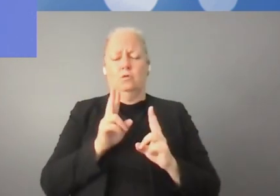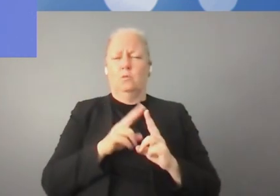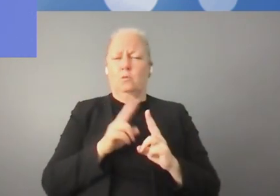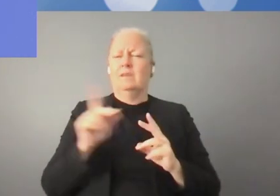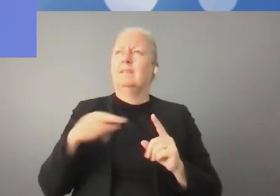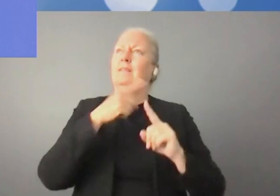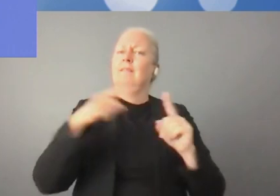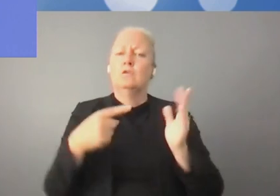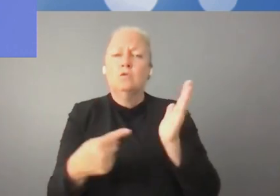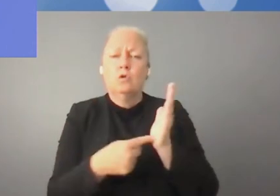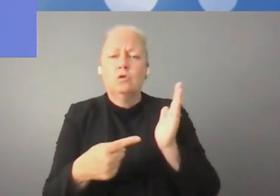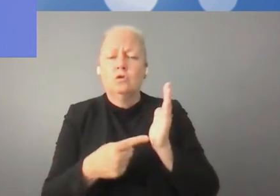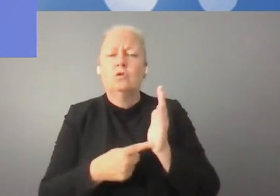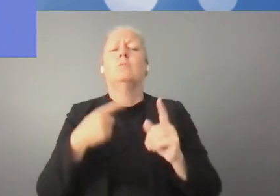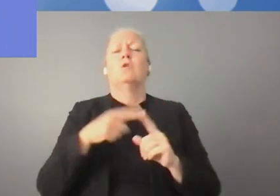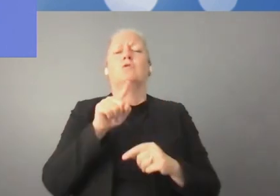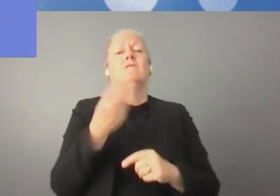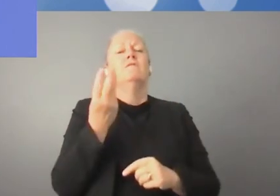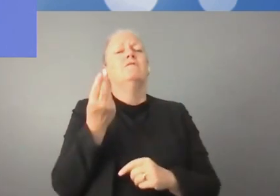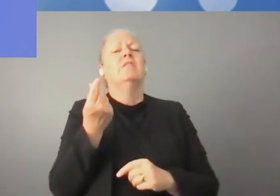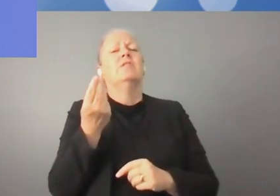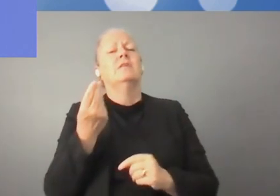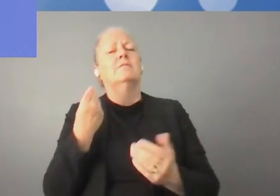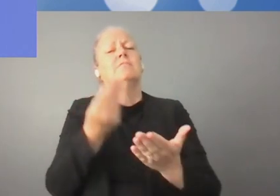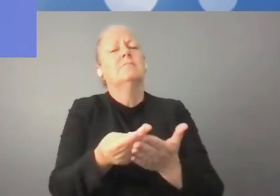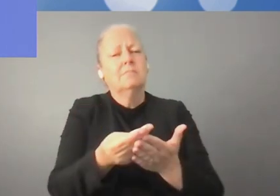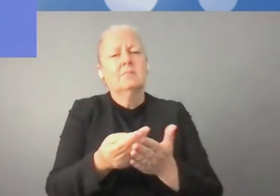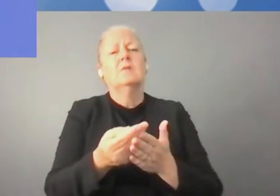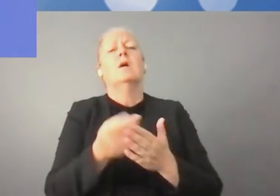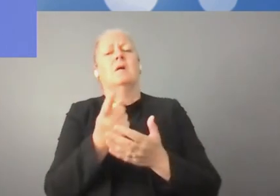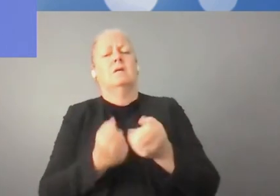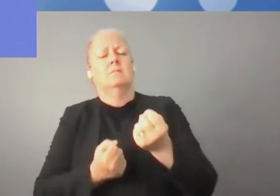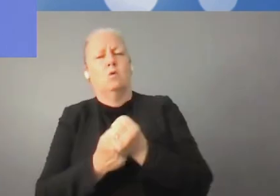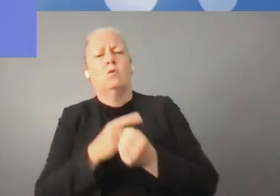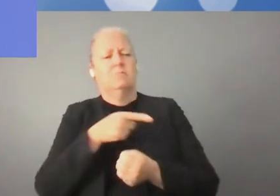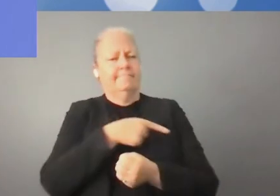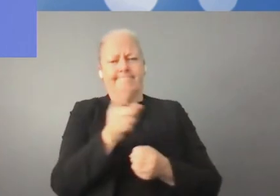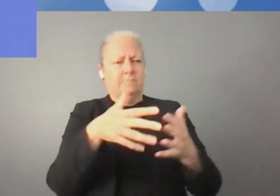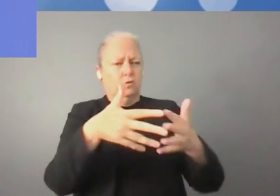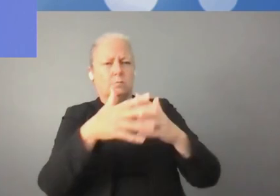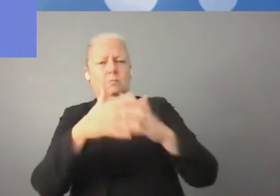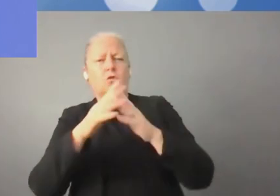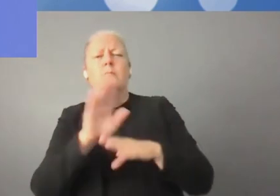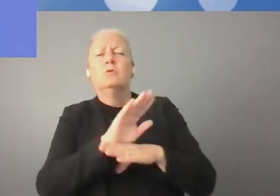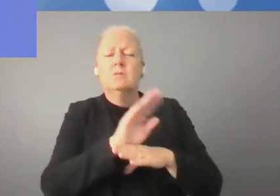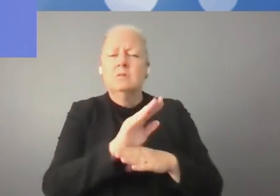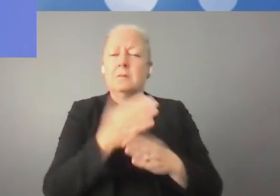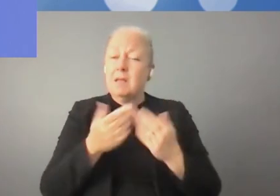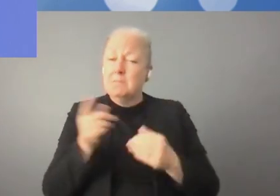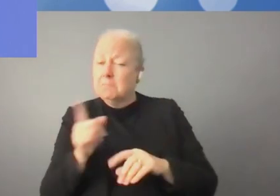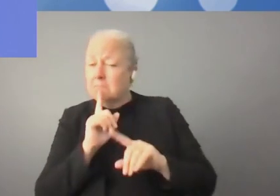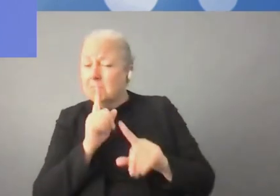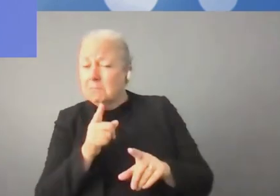les casques. Entre temps, je dirais que je me souviens d'une conférence très importante qui a eu lieu en France, Divatex, ça s'appelait. Il y était question de